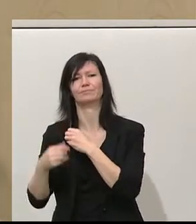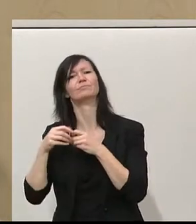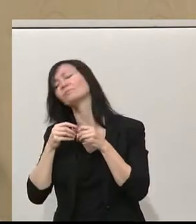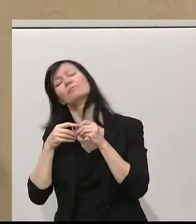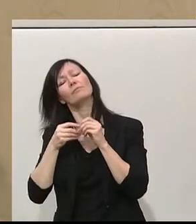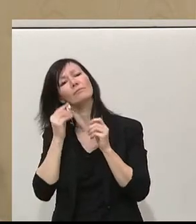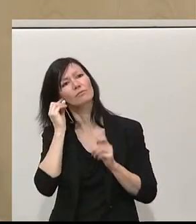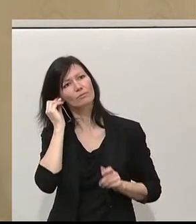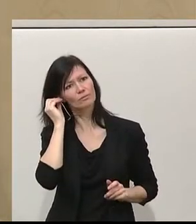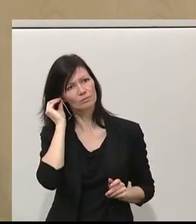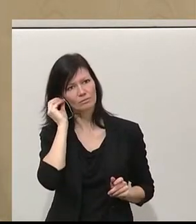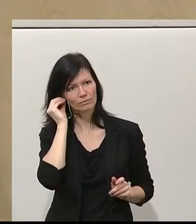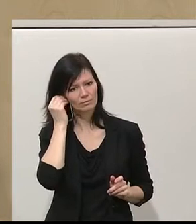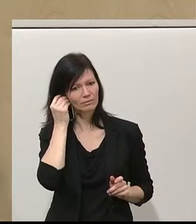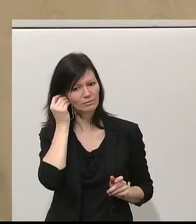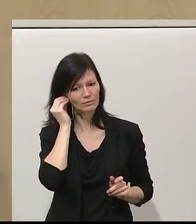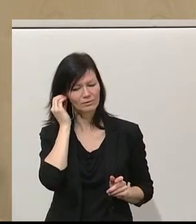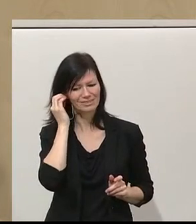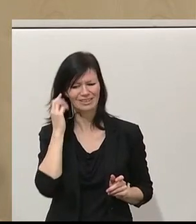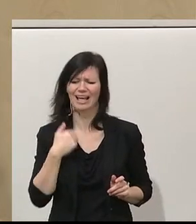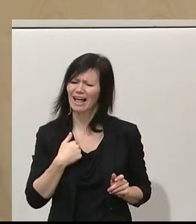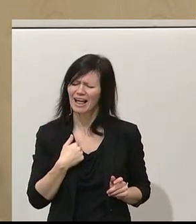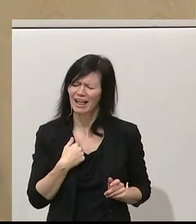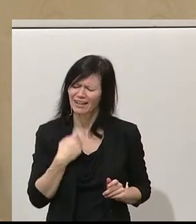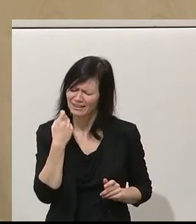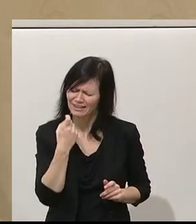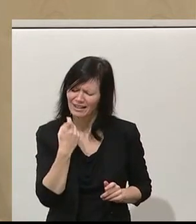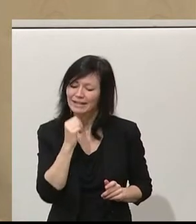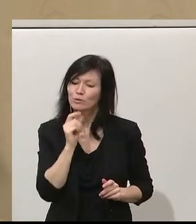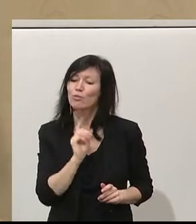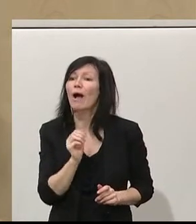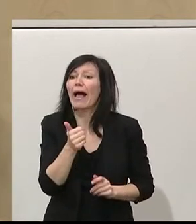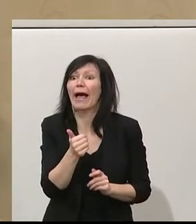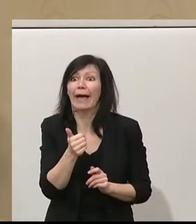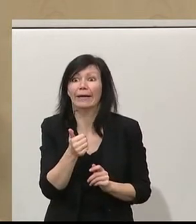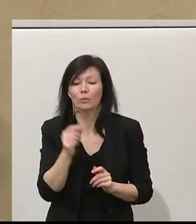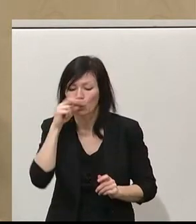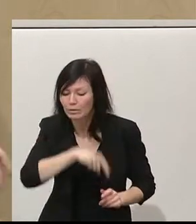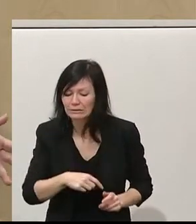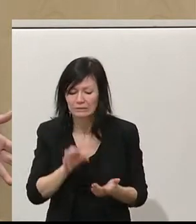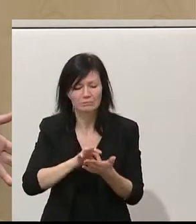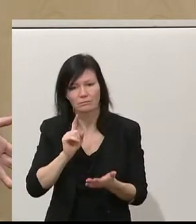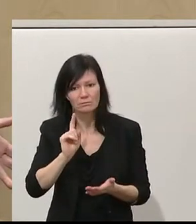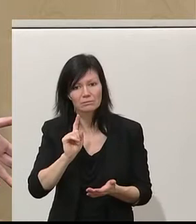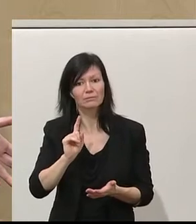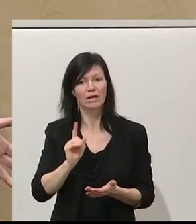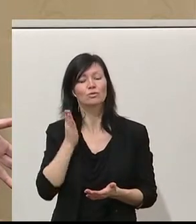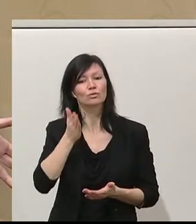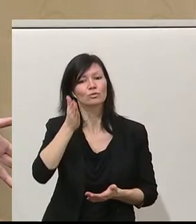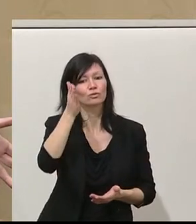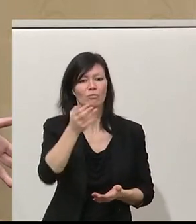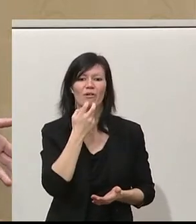nicht nur eine Sache im Regierungsprogramm ist. Das ist ja kein Ausrutscher, das ist ja kein Versehen. Sie schreiben weiter, dass Sie jetzt in Zukunft einen verfassungskonformen